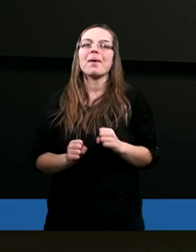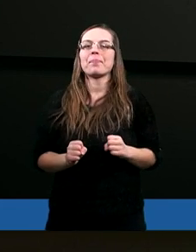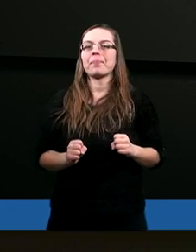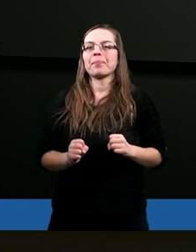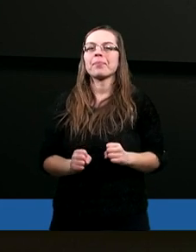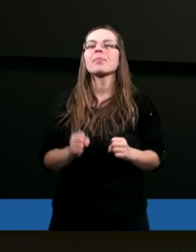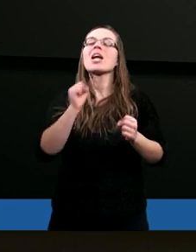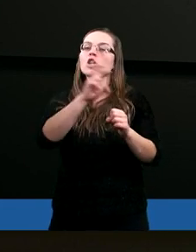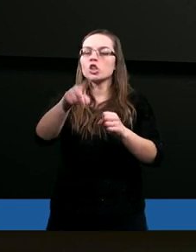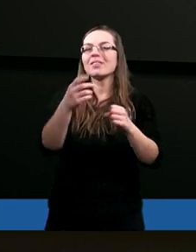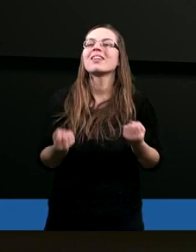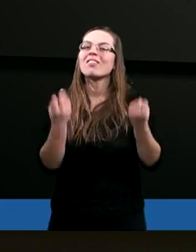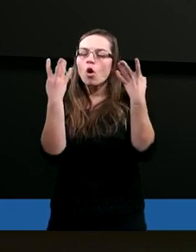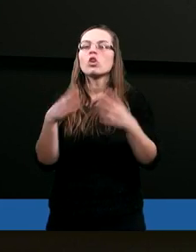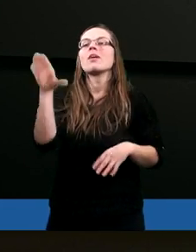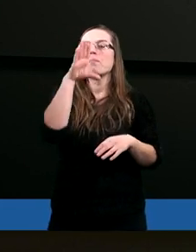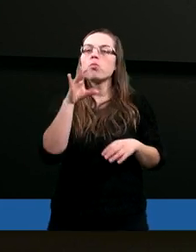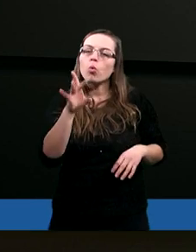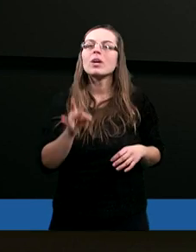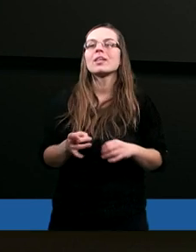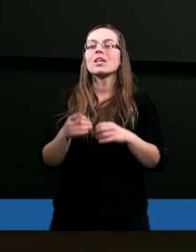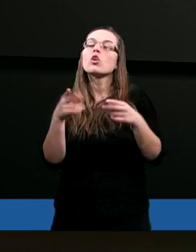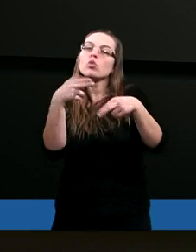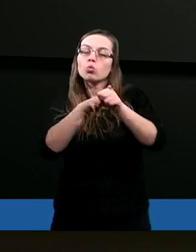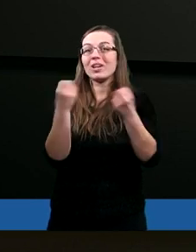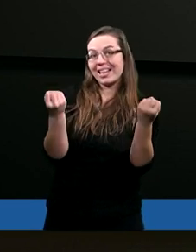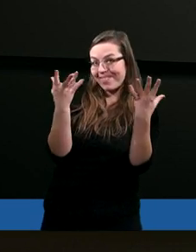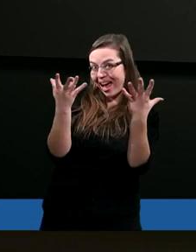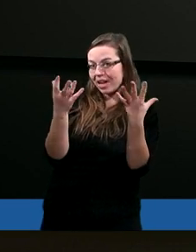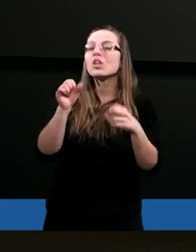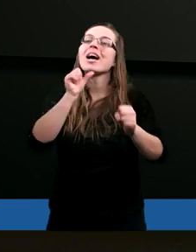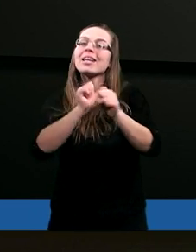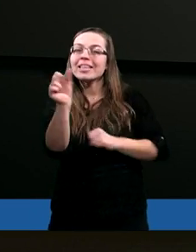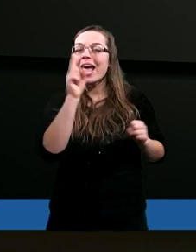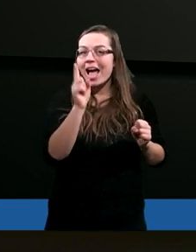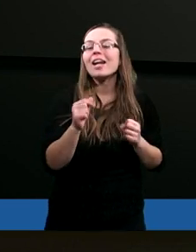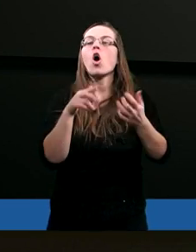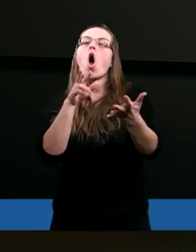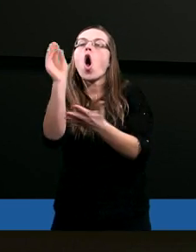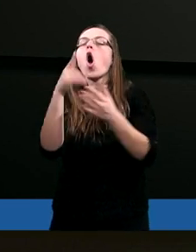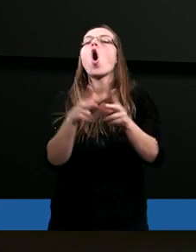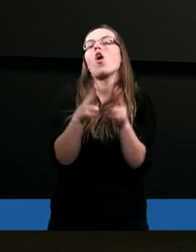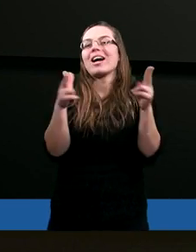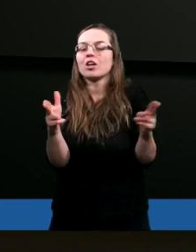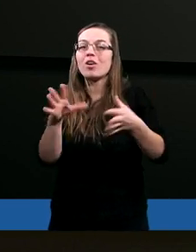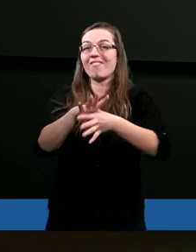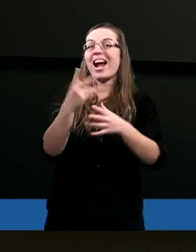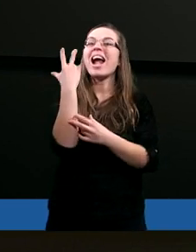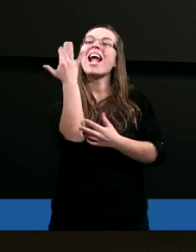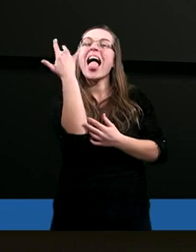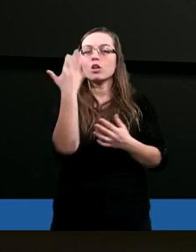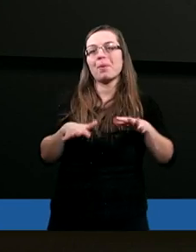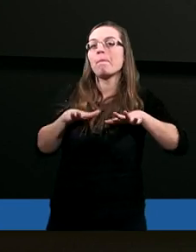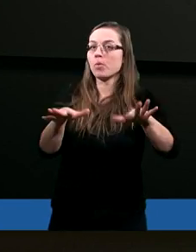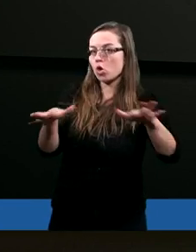przy stworzeniu Bóg, który stwarza, jest określony w liczbie mnogiej,